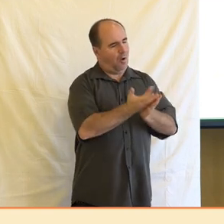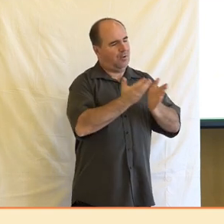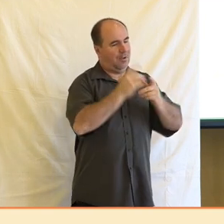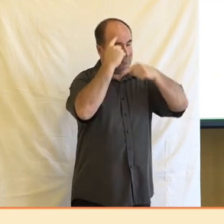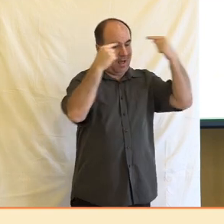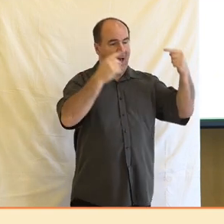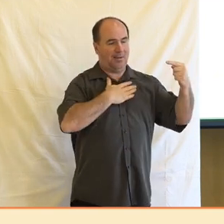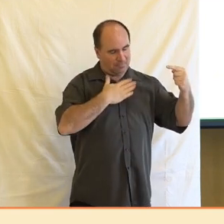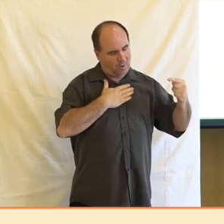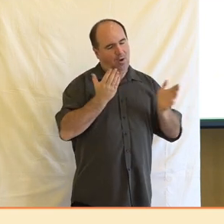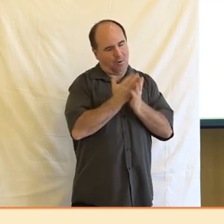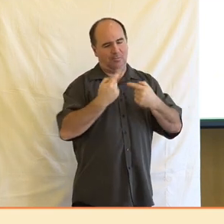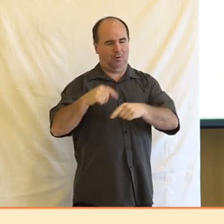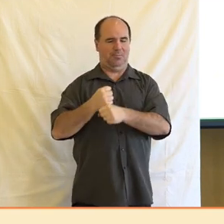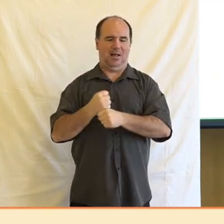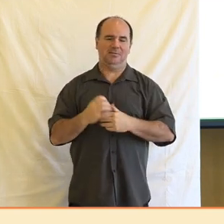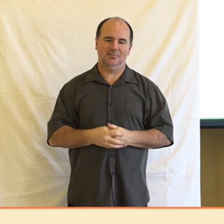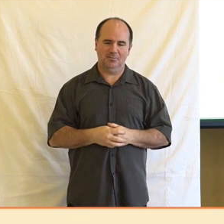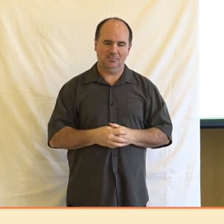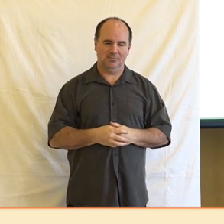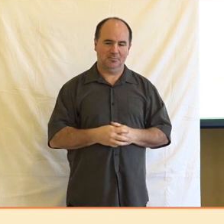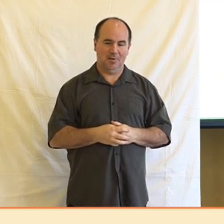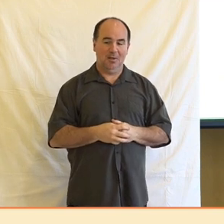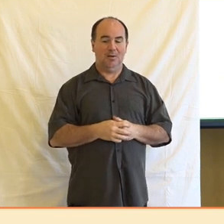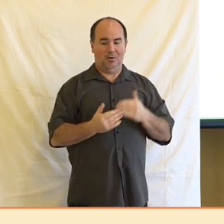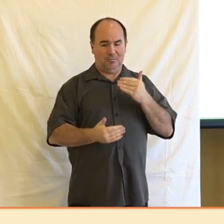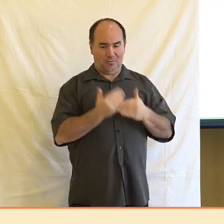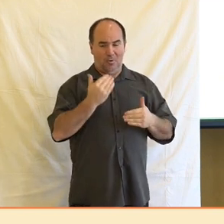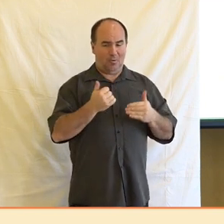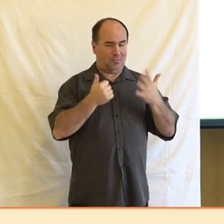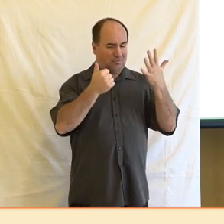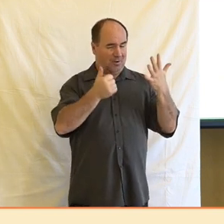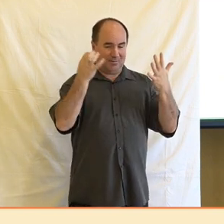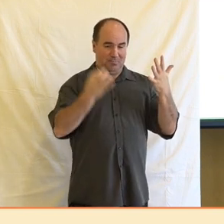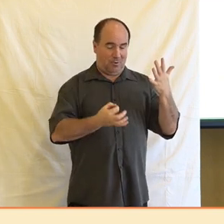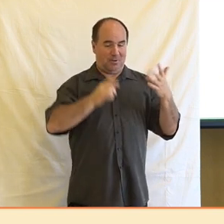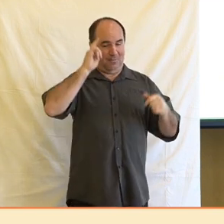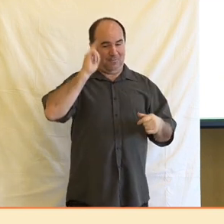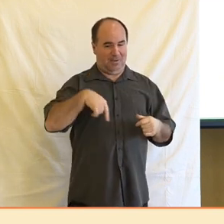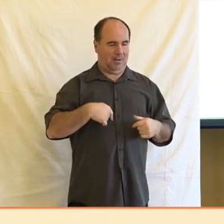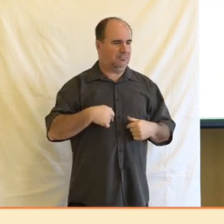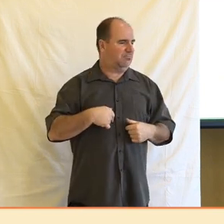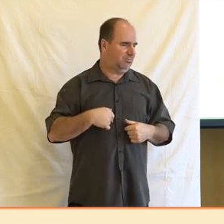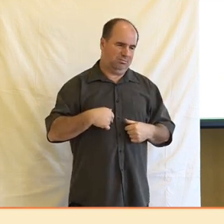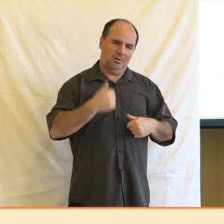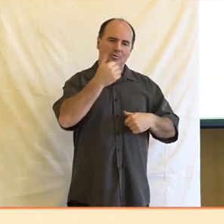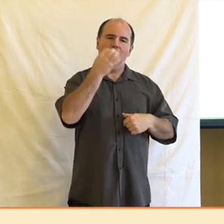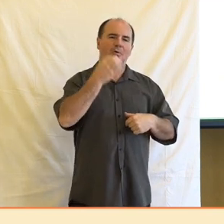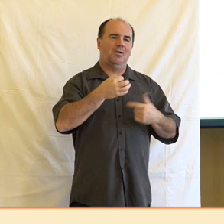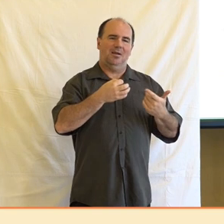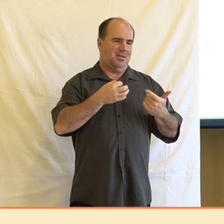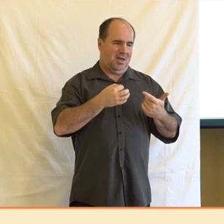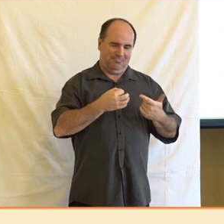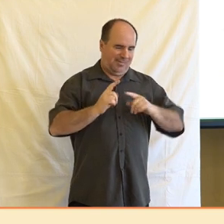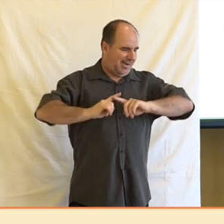Na druhou stranu zhruba stejné množství se domnívá, že by jim asi více prospělo nějaký,